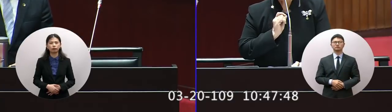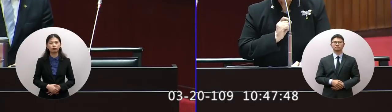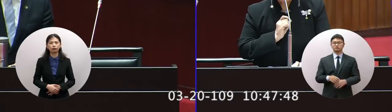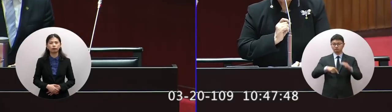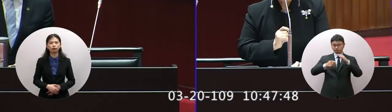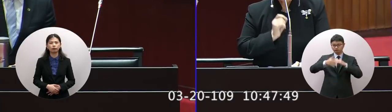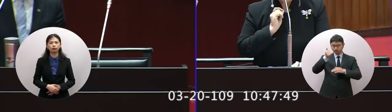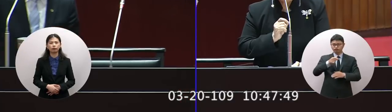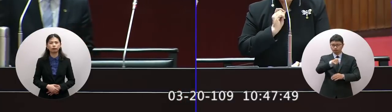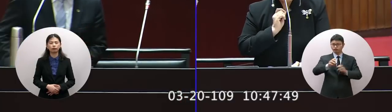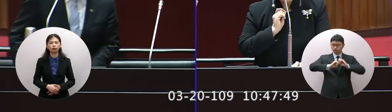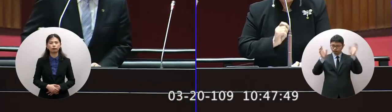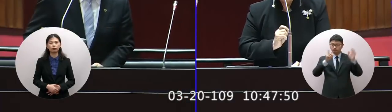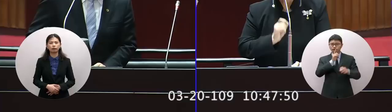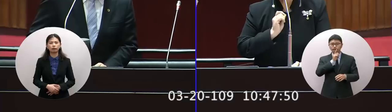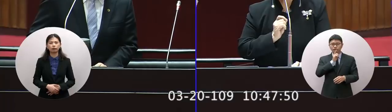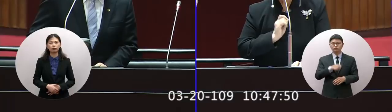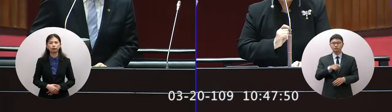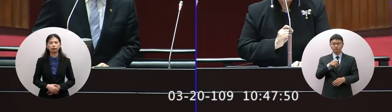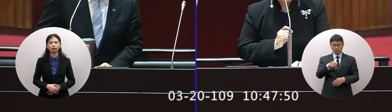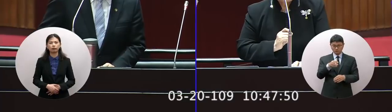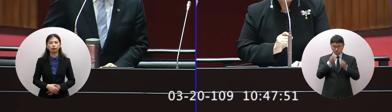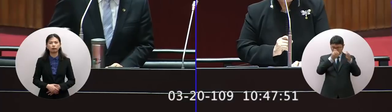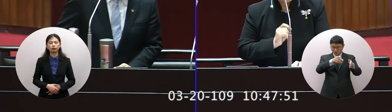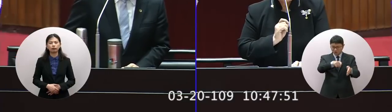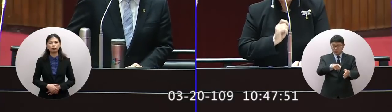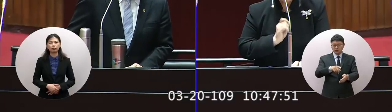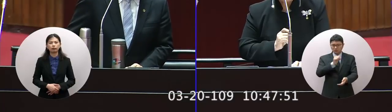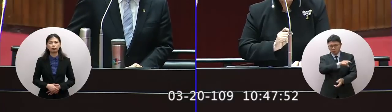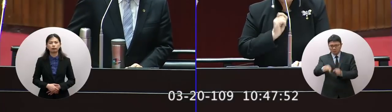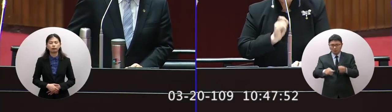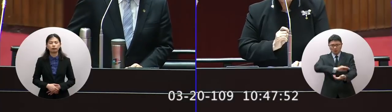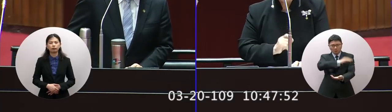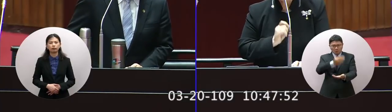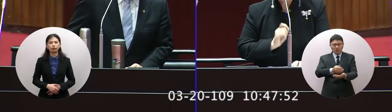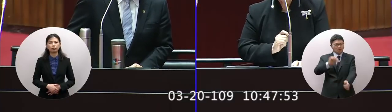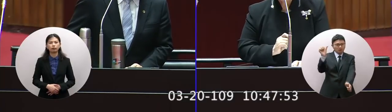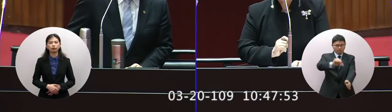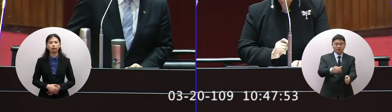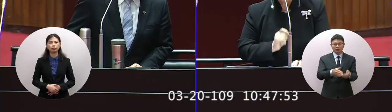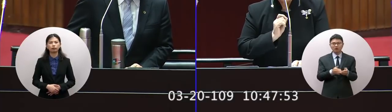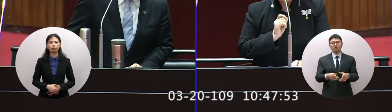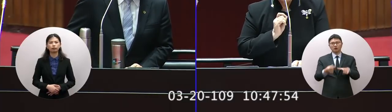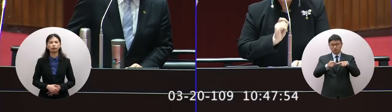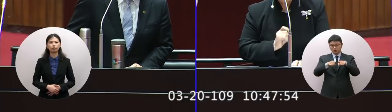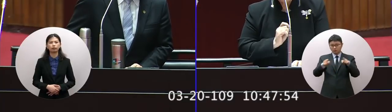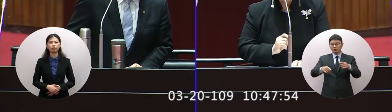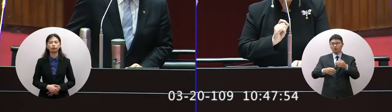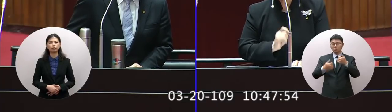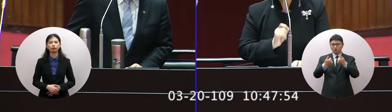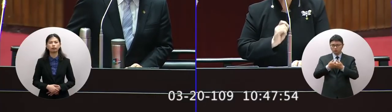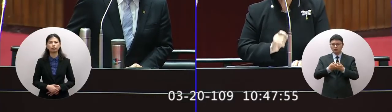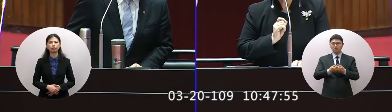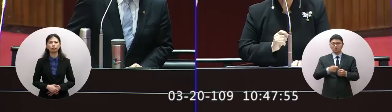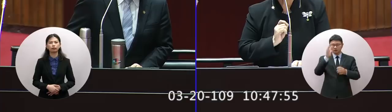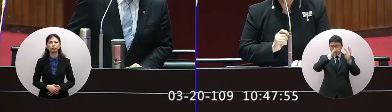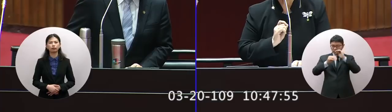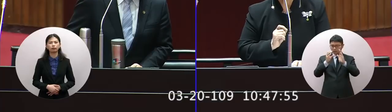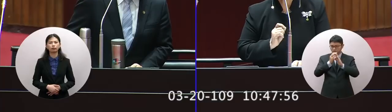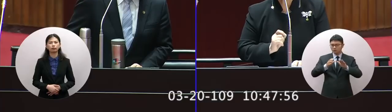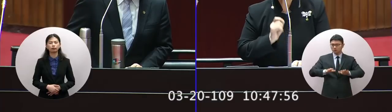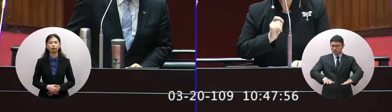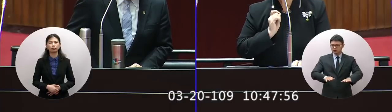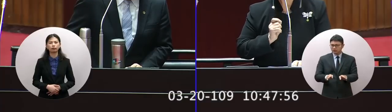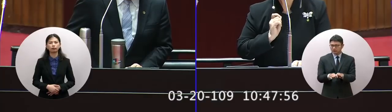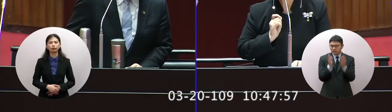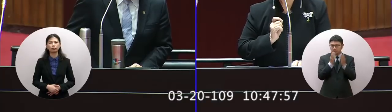因為長你也有交代說要延懲延辦也要請問公平會調查局目前有什麼具體作